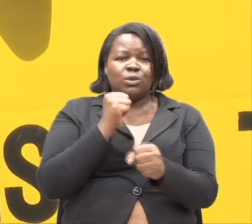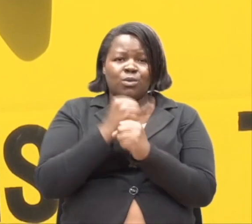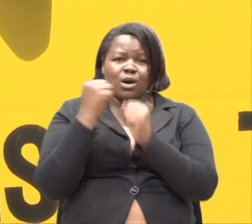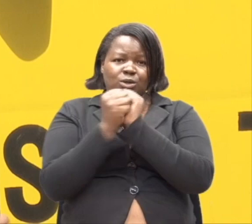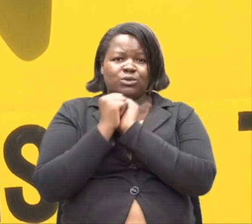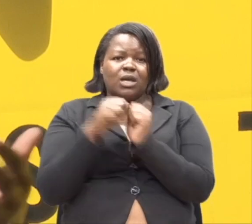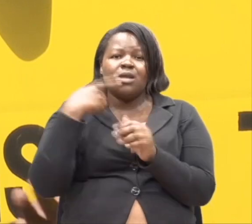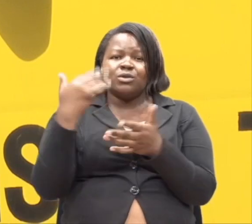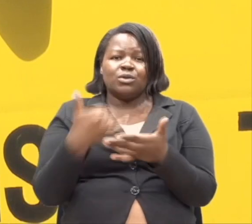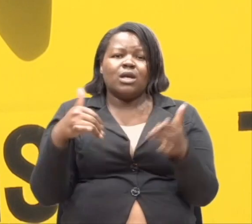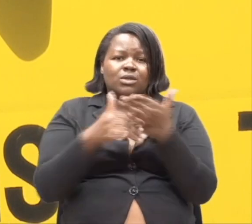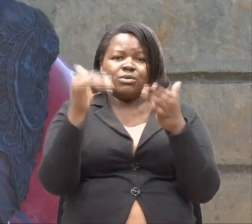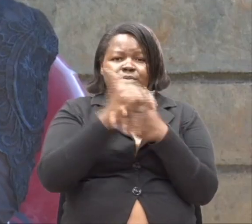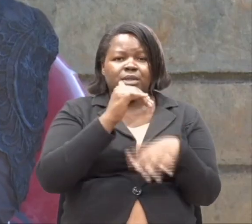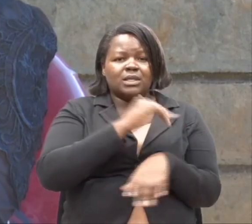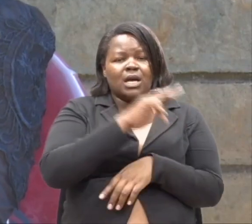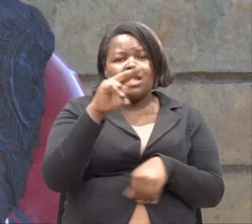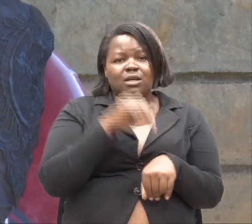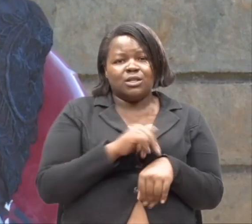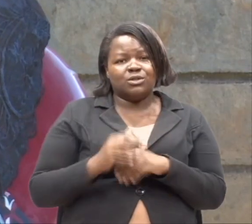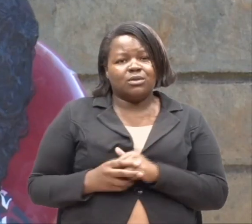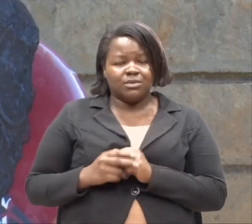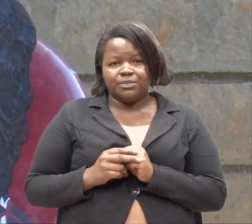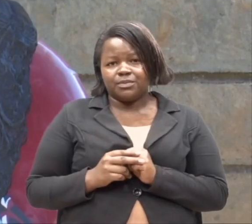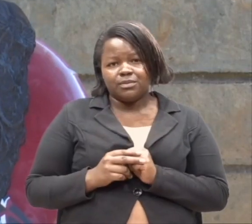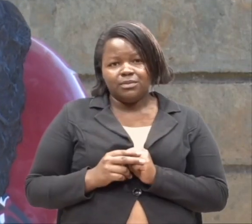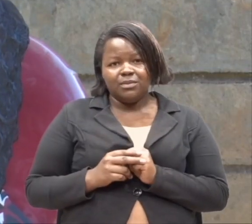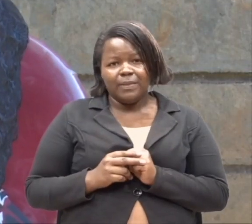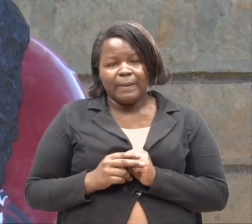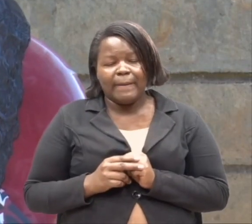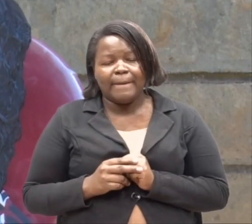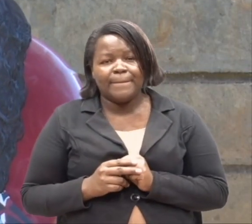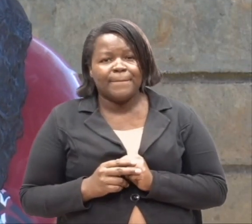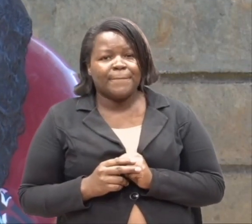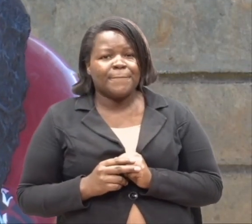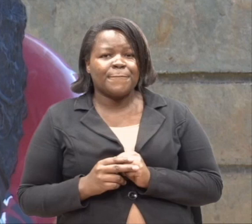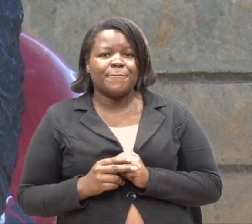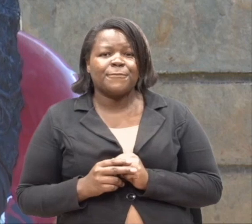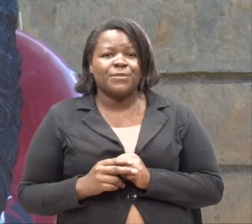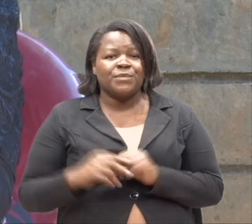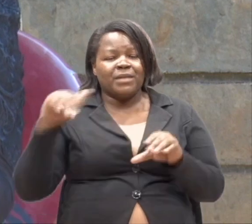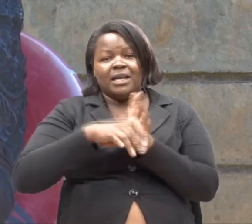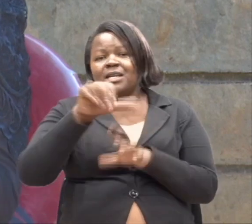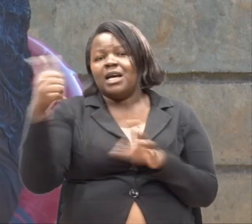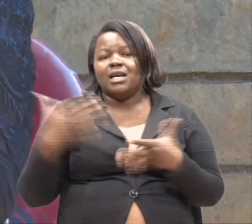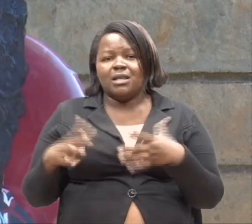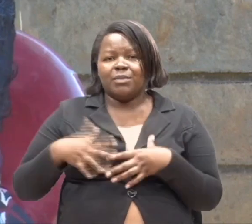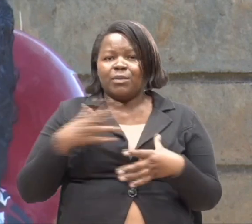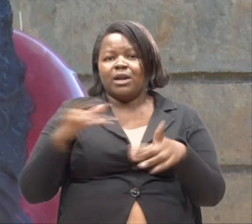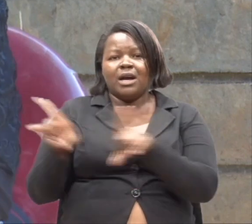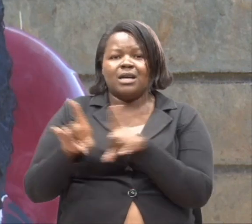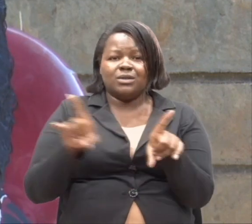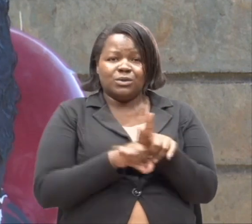wengine. Tujenge inchi. Na unujo, wakati mwingine, kulingana na watu mwingine. Na